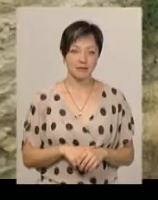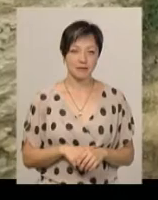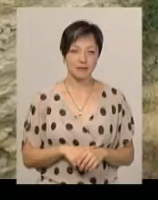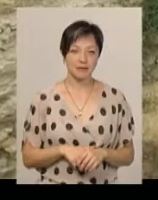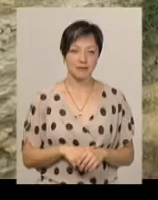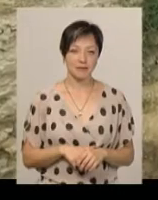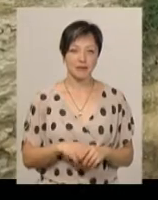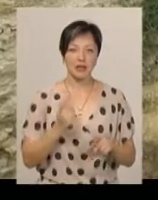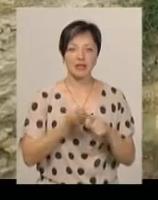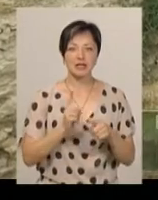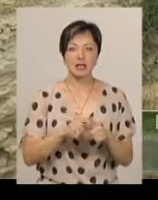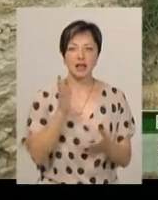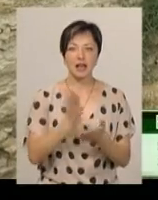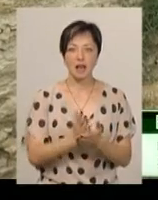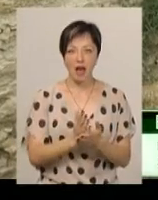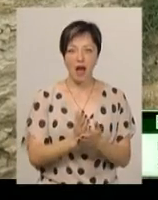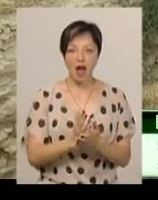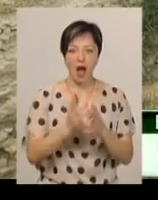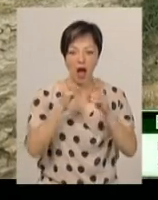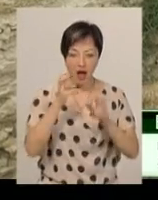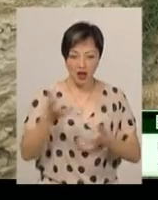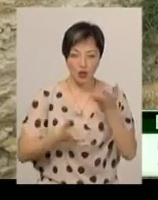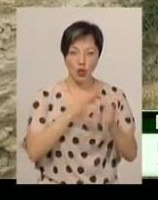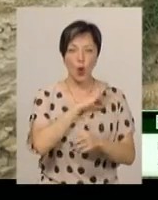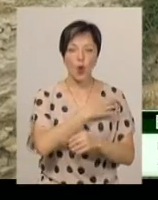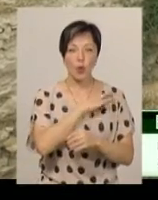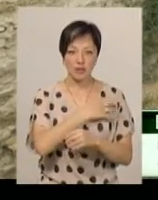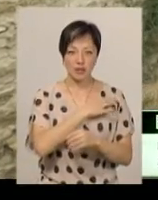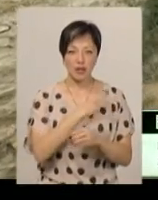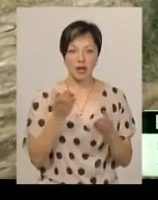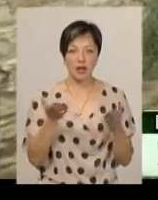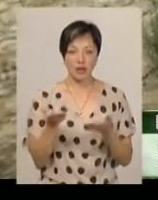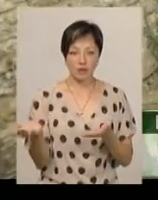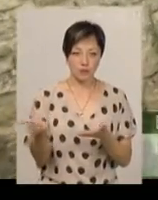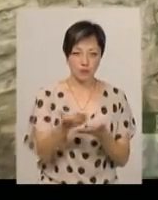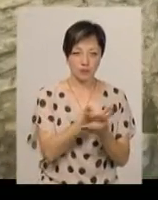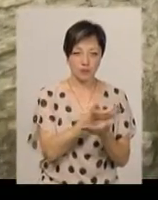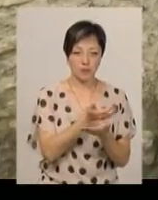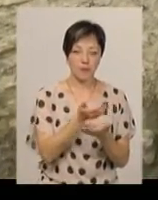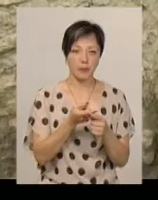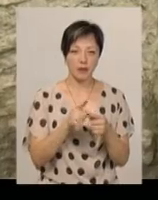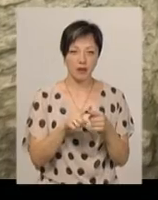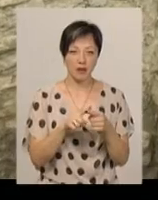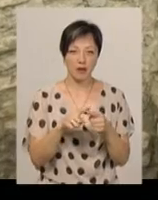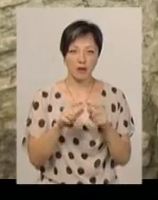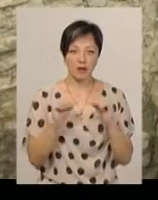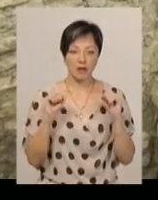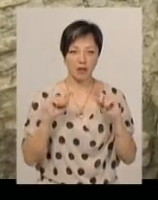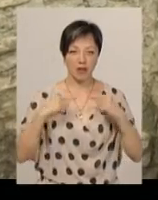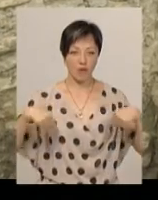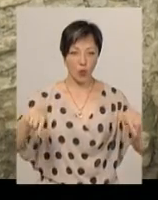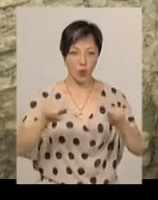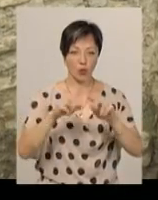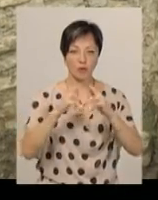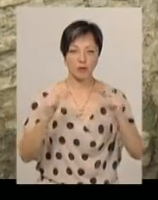Це є археологічна розвідка. Тобто це шурф, який береться навколо замку.